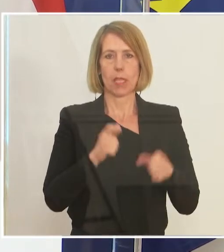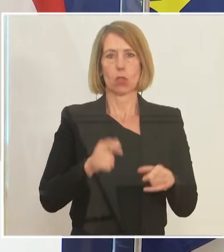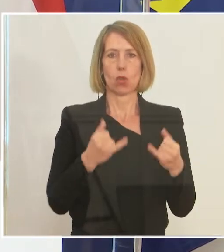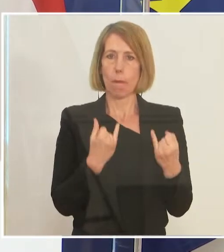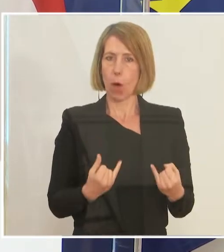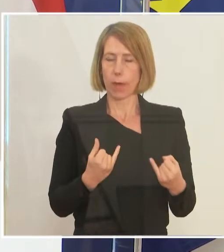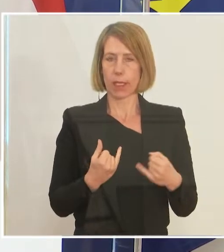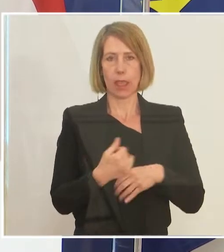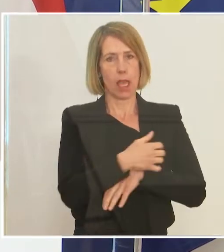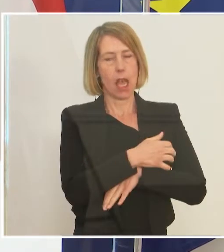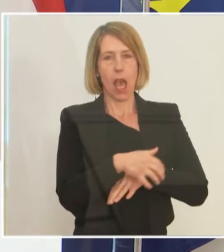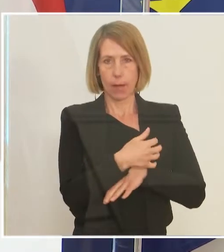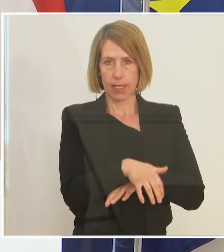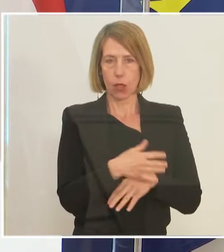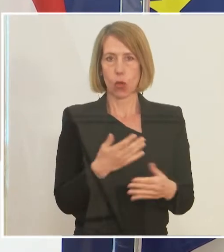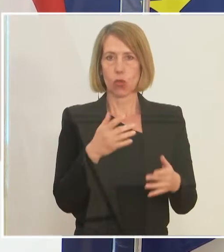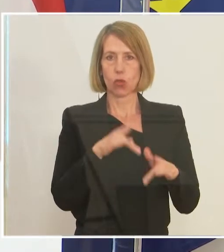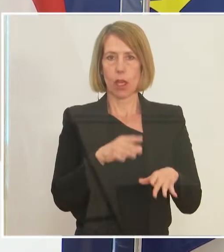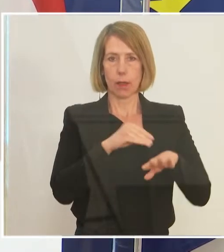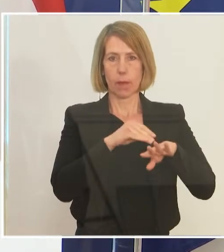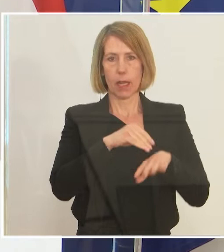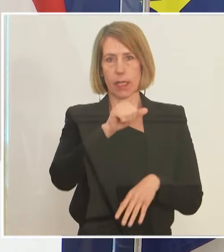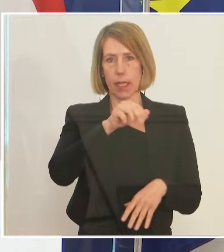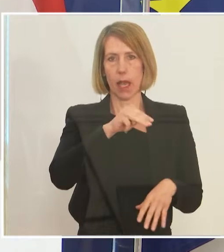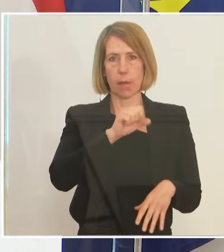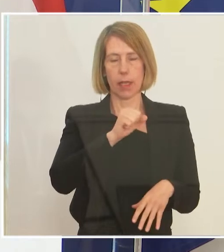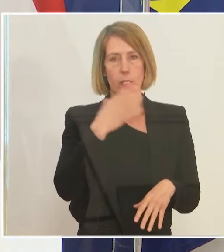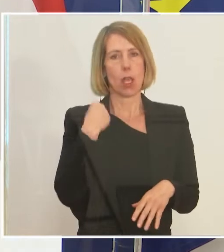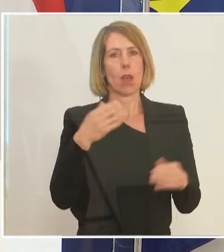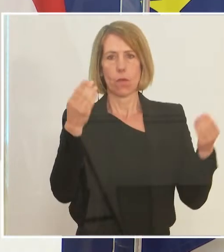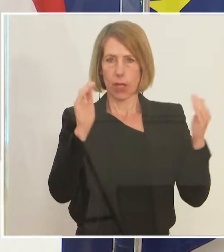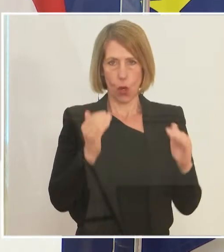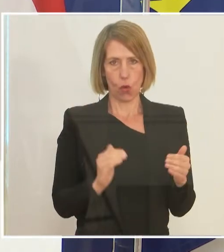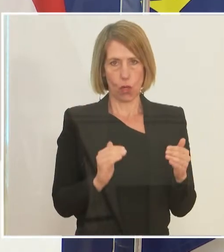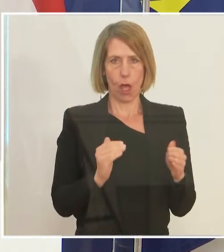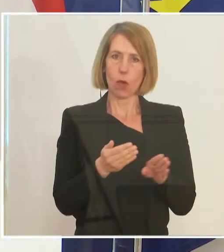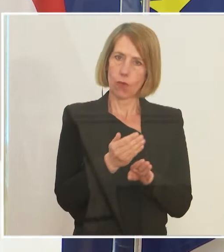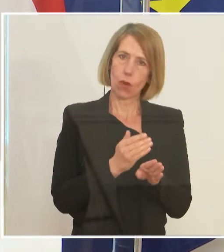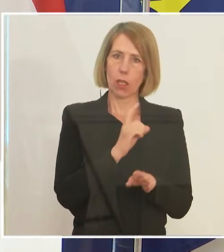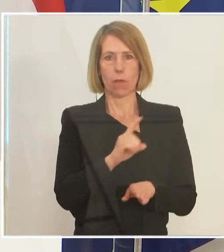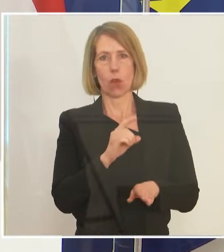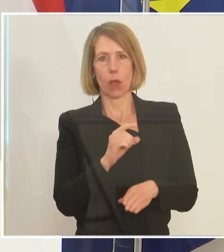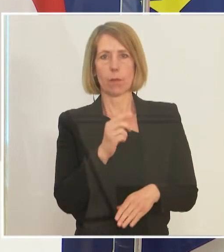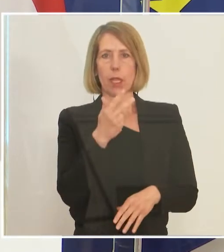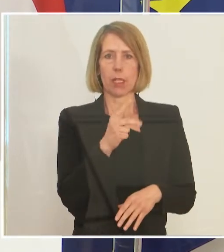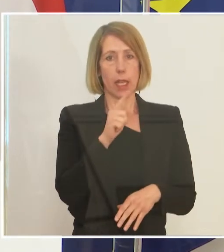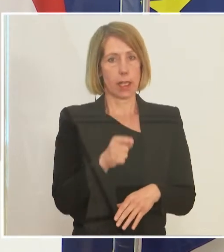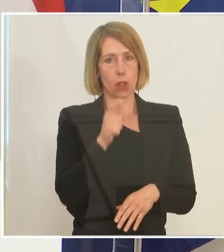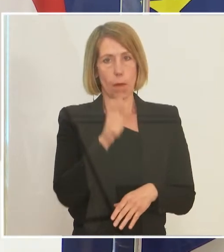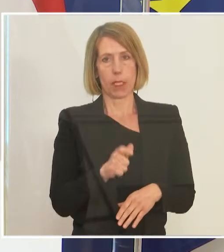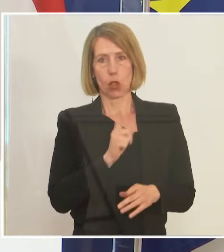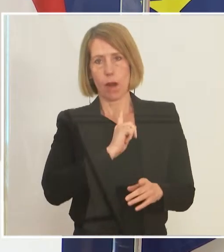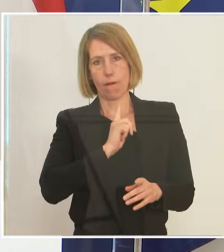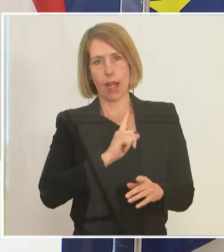arbeitslos gemeldet beim AMS. Das ist wieder ein Rückgang im Vergleich zur Vorwoche um 3.000 Personen.